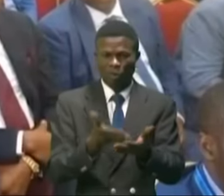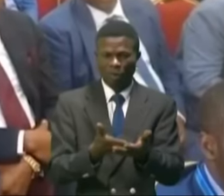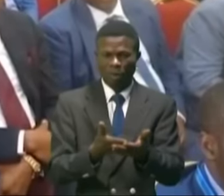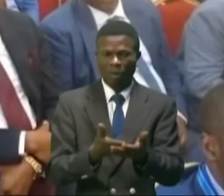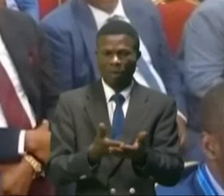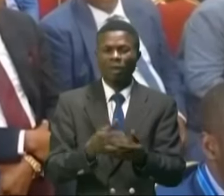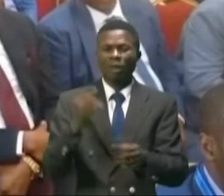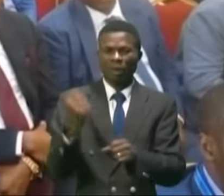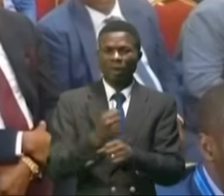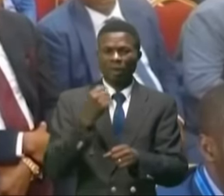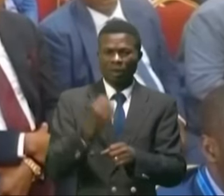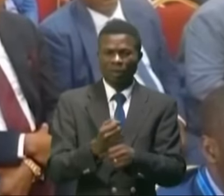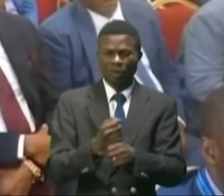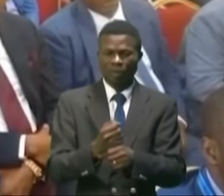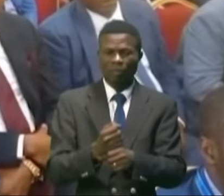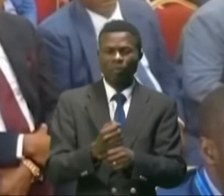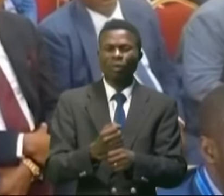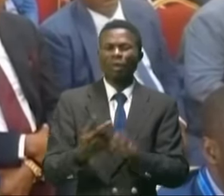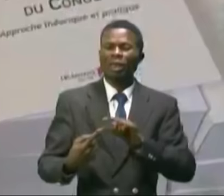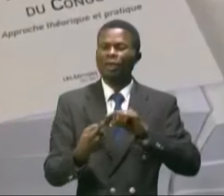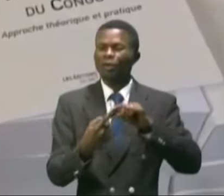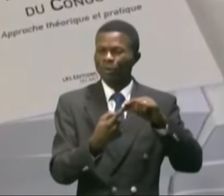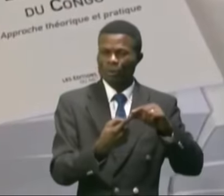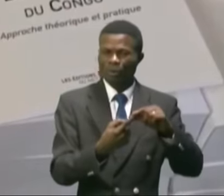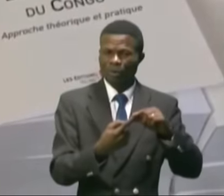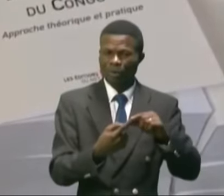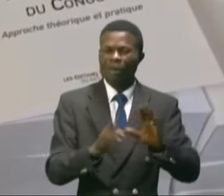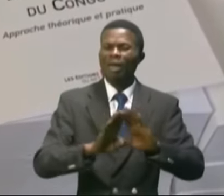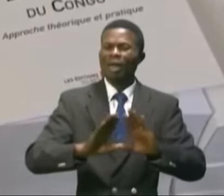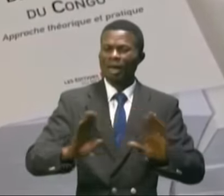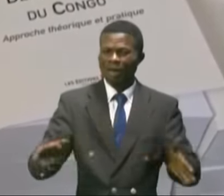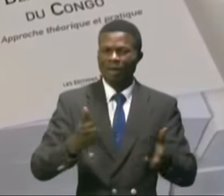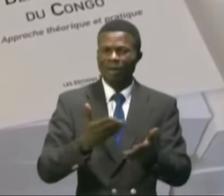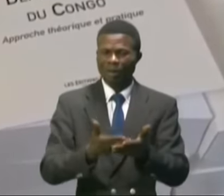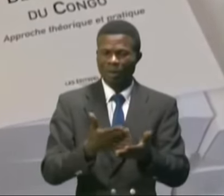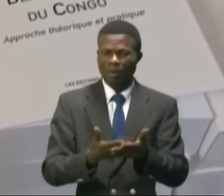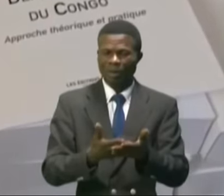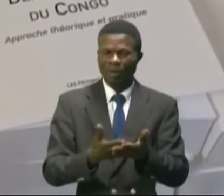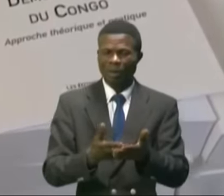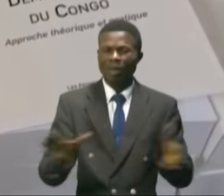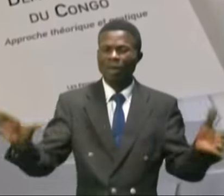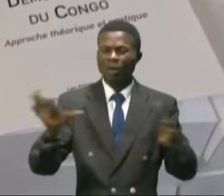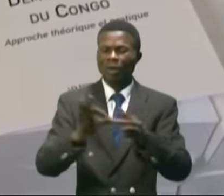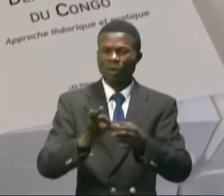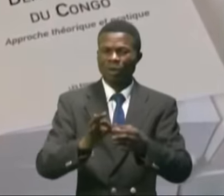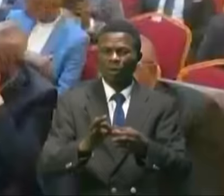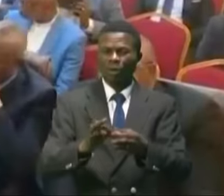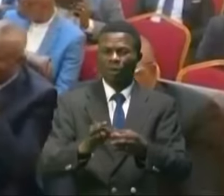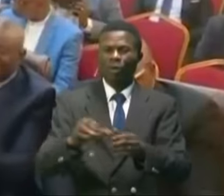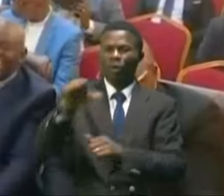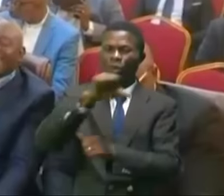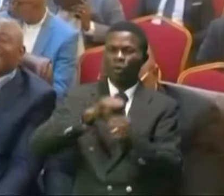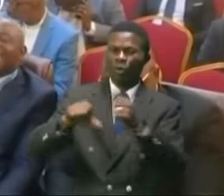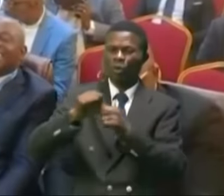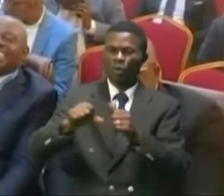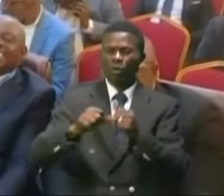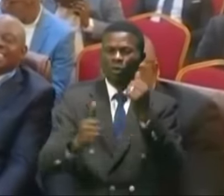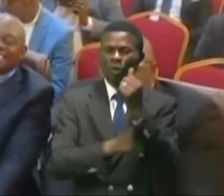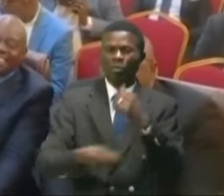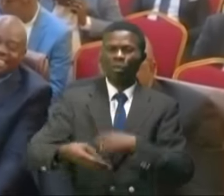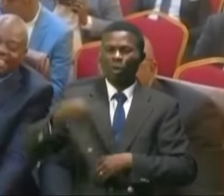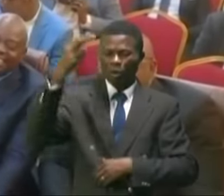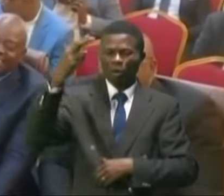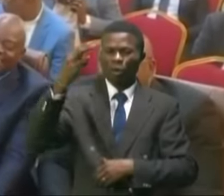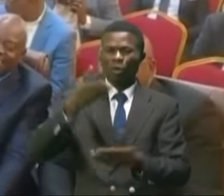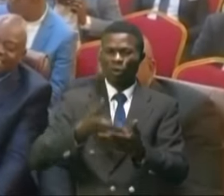Un travail exceptionnel et sa capacité à rassembler autour des personnalités éminentes